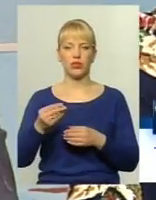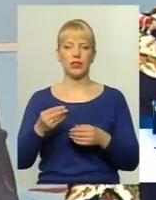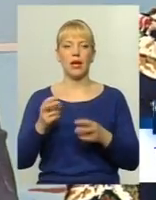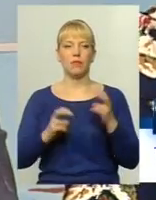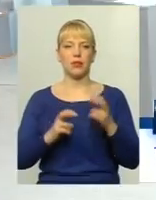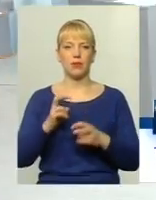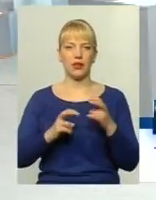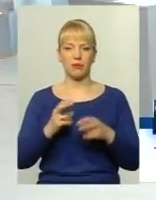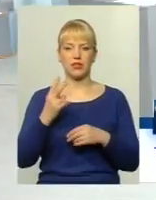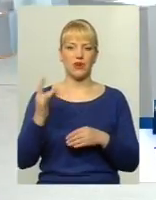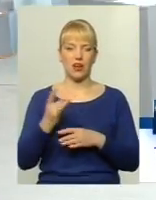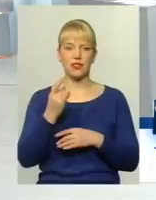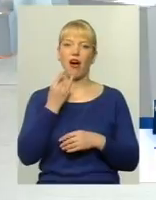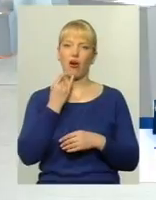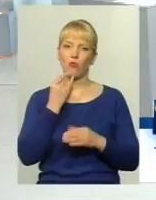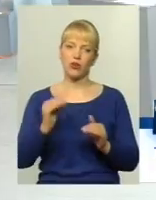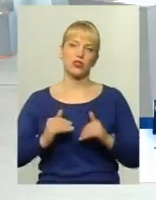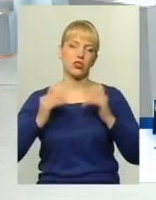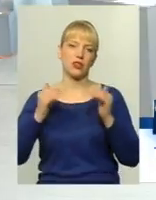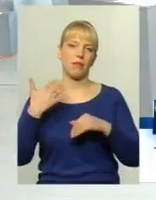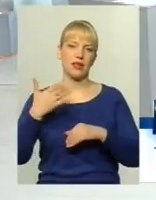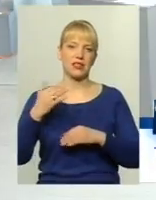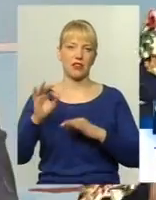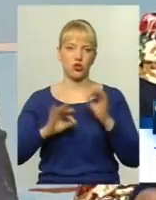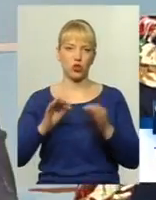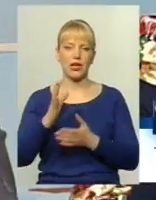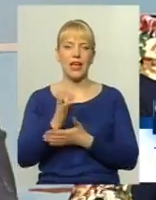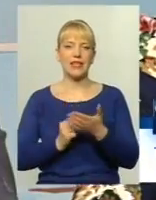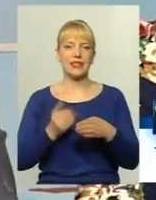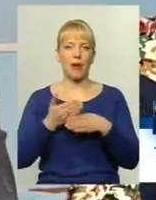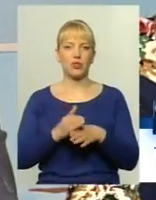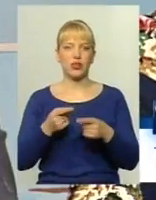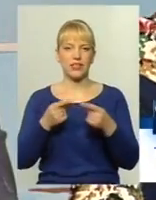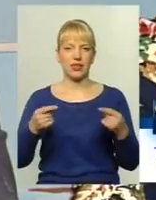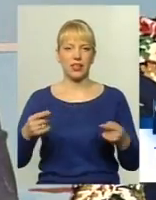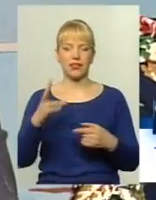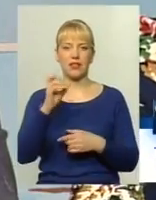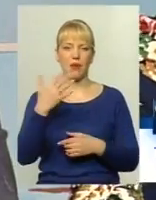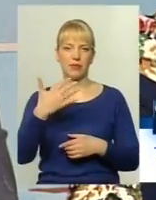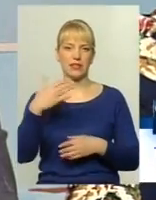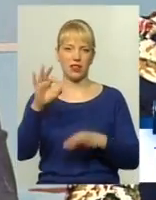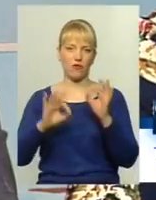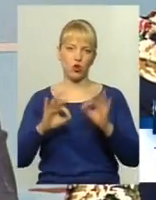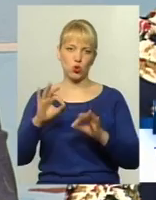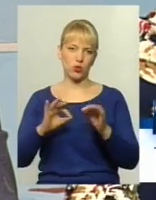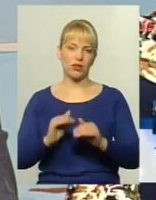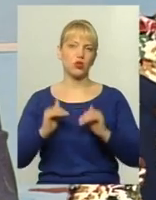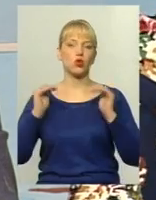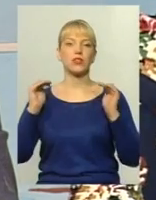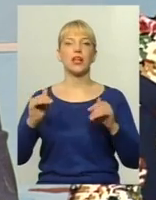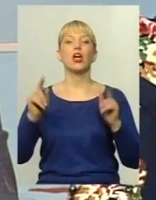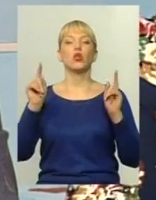Акумулятори зросли на 50%, завчастини піднялися в ціні на 50% До того ж,